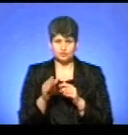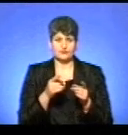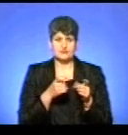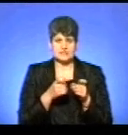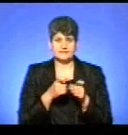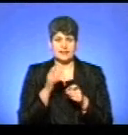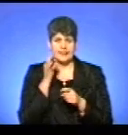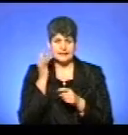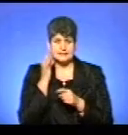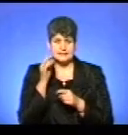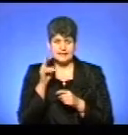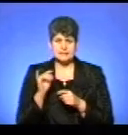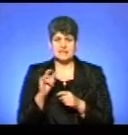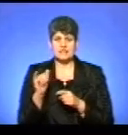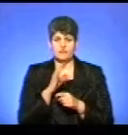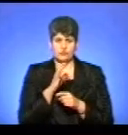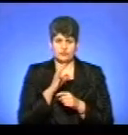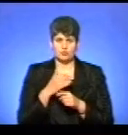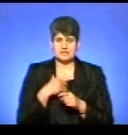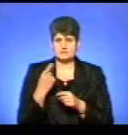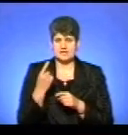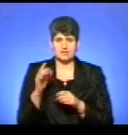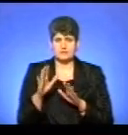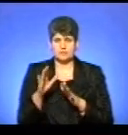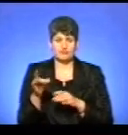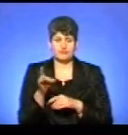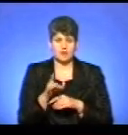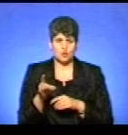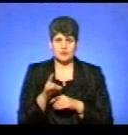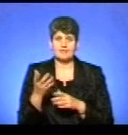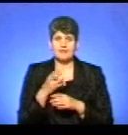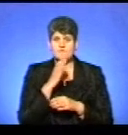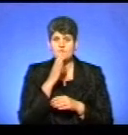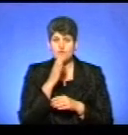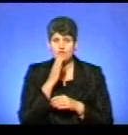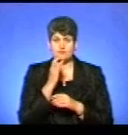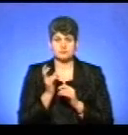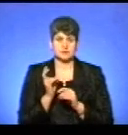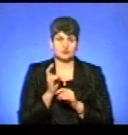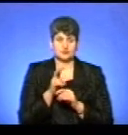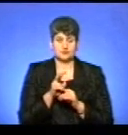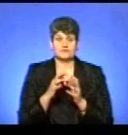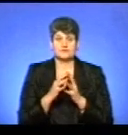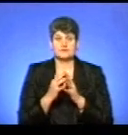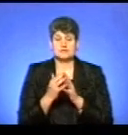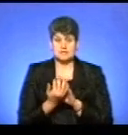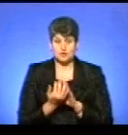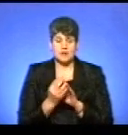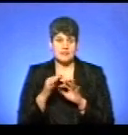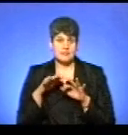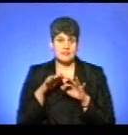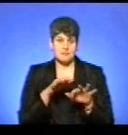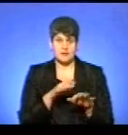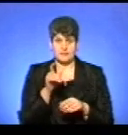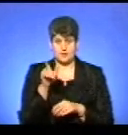лисиць і вовків. Це перший випадок в в районі, де вовк зайшов в населений пункт і напав на